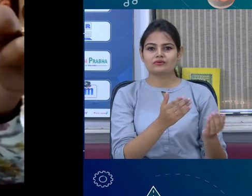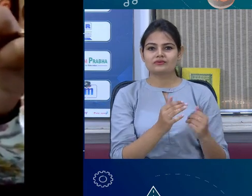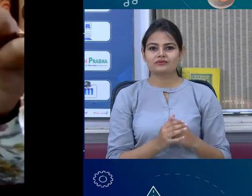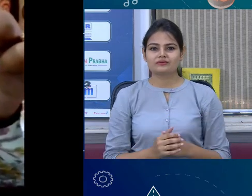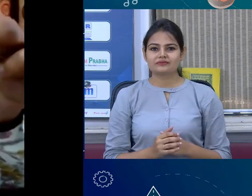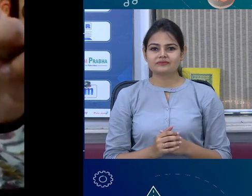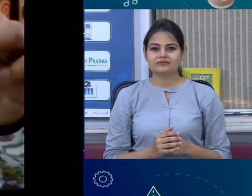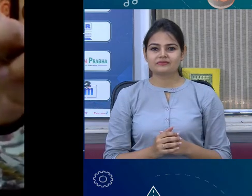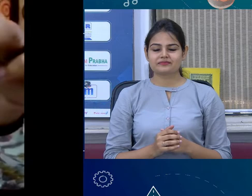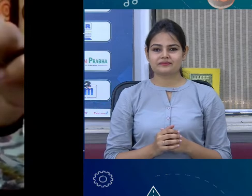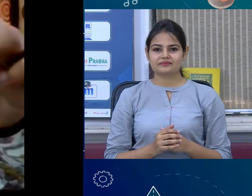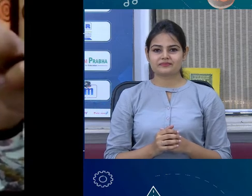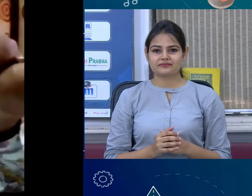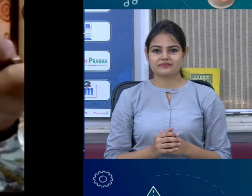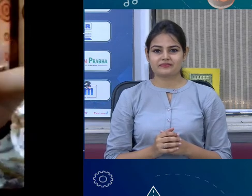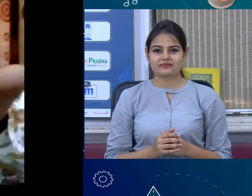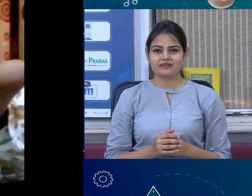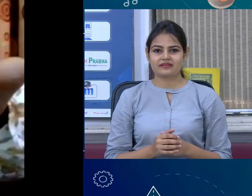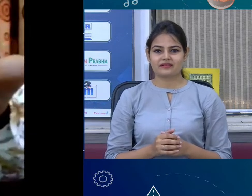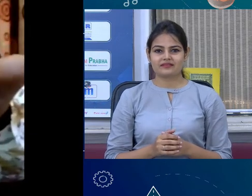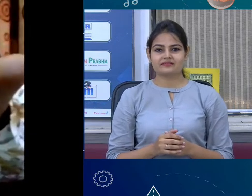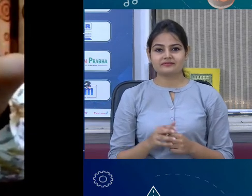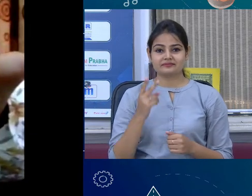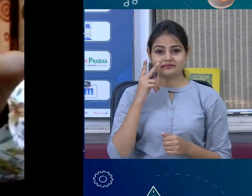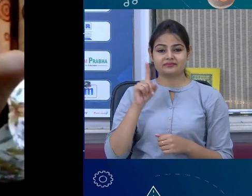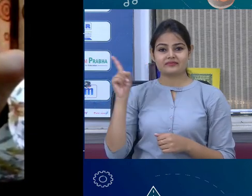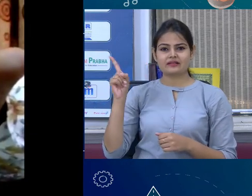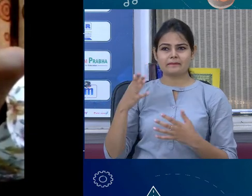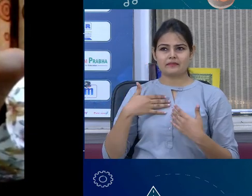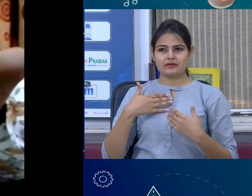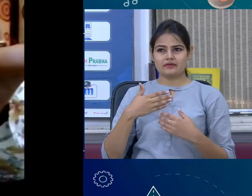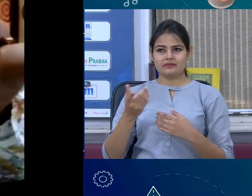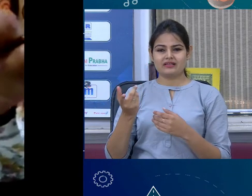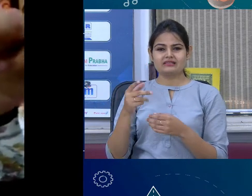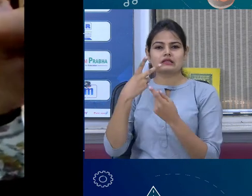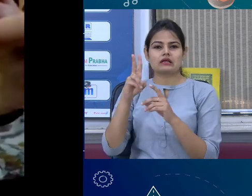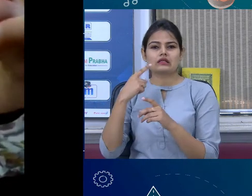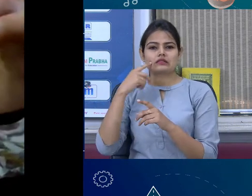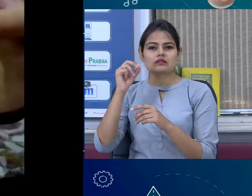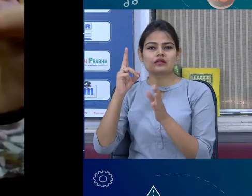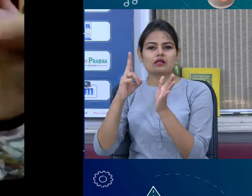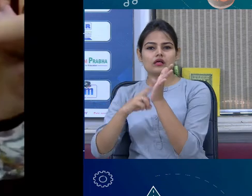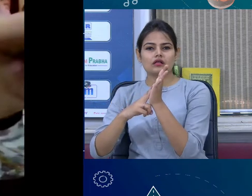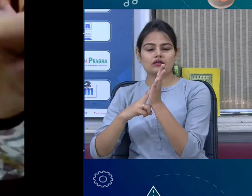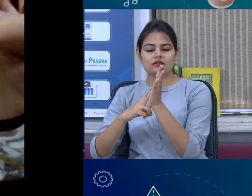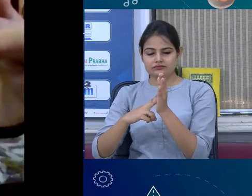We I have iron filling. Iron powder. I have it. Which is black colour. We like